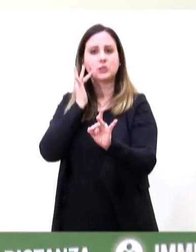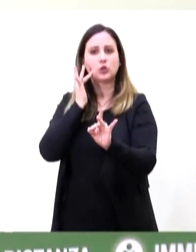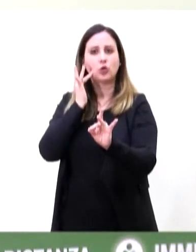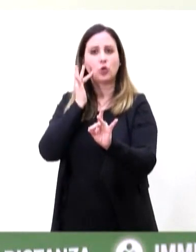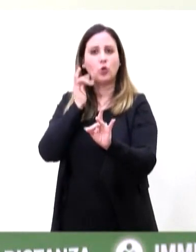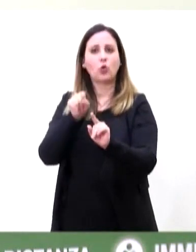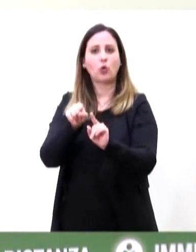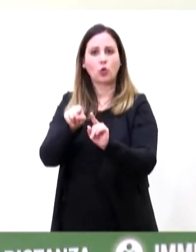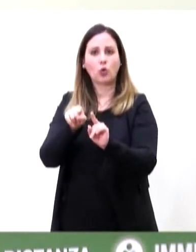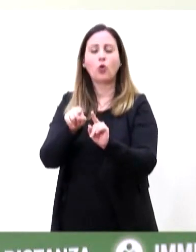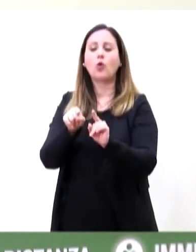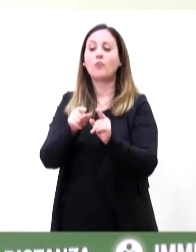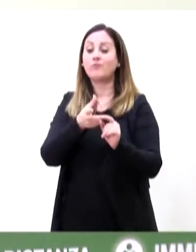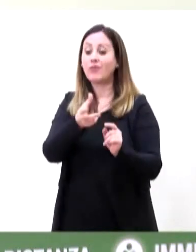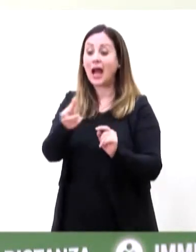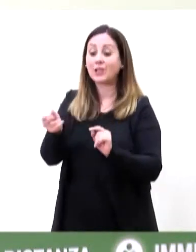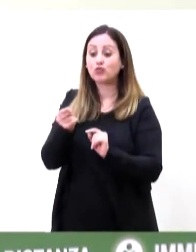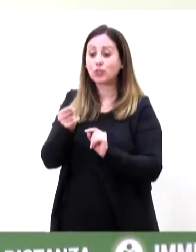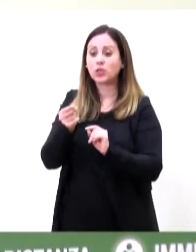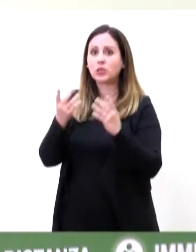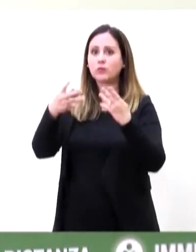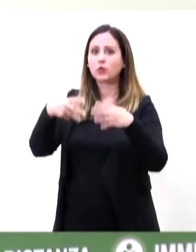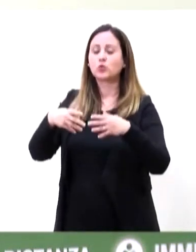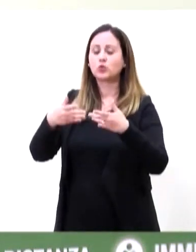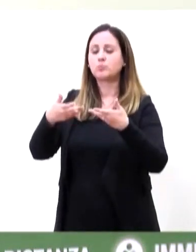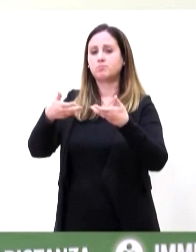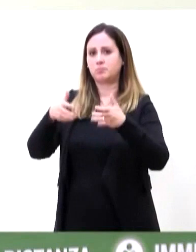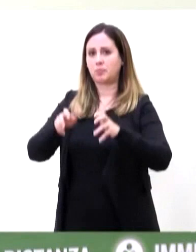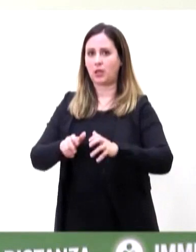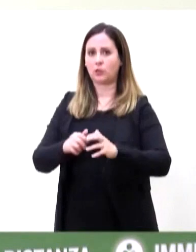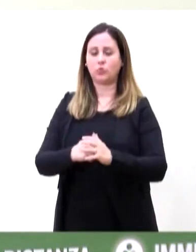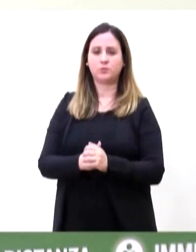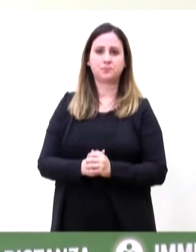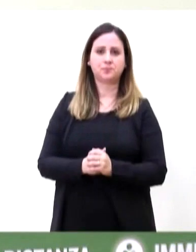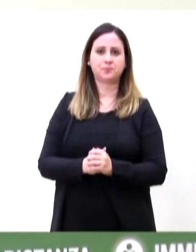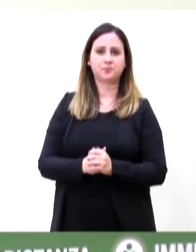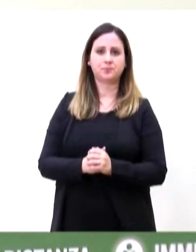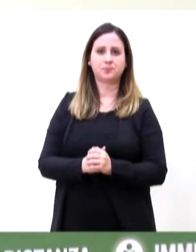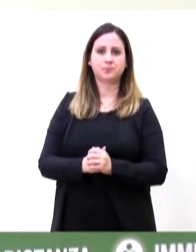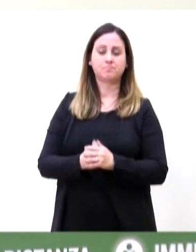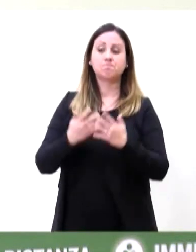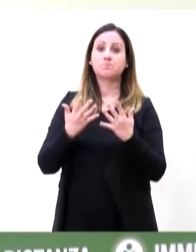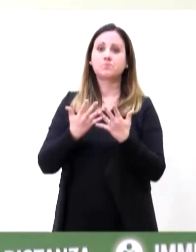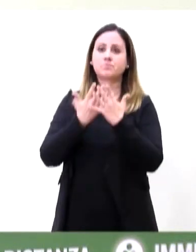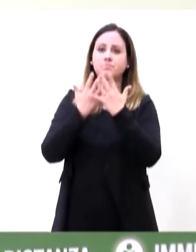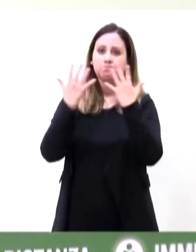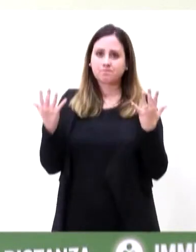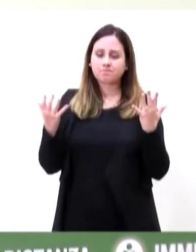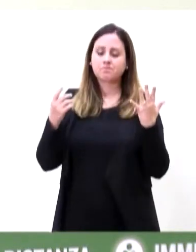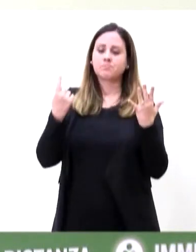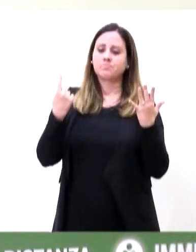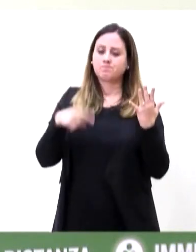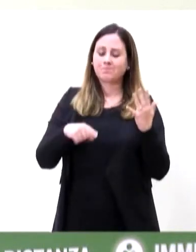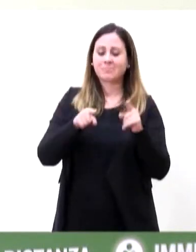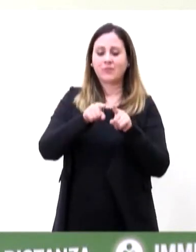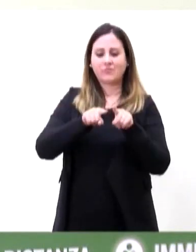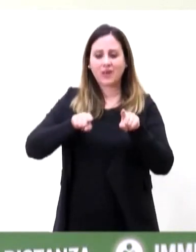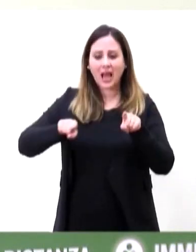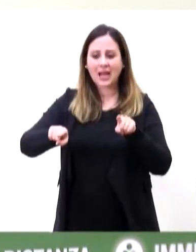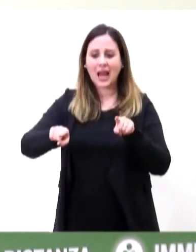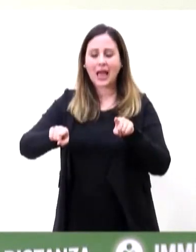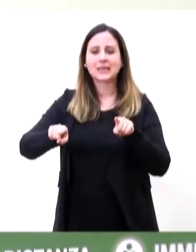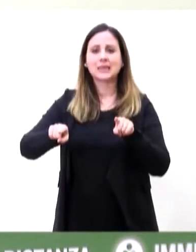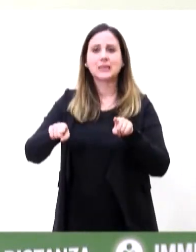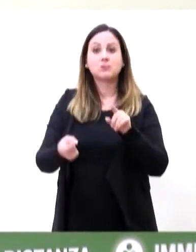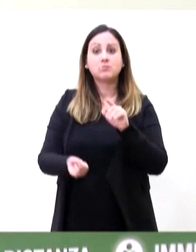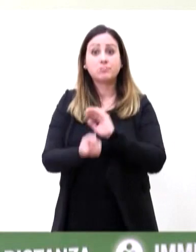l'efficacia dei vaccini. Quindi è chiaro che la comparsa e la circolazione di queste varianti che cosa